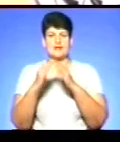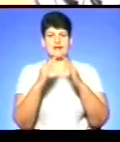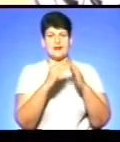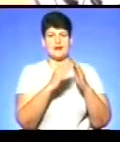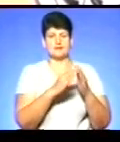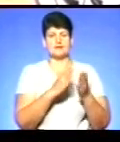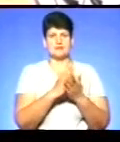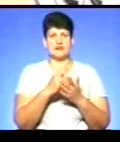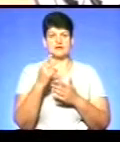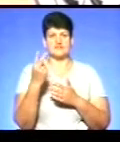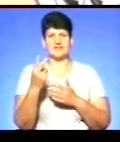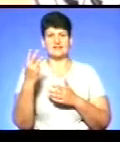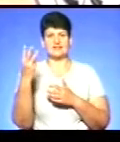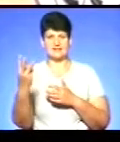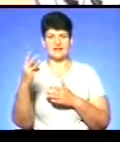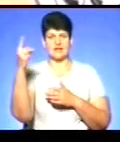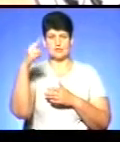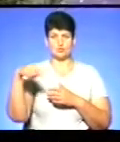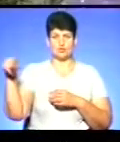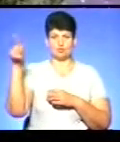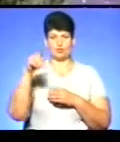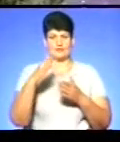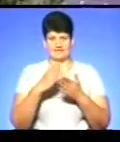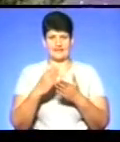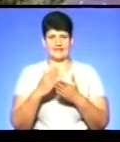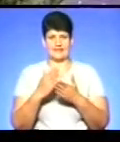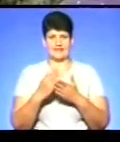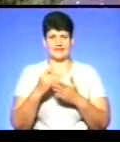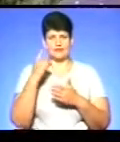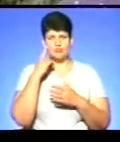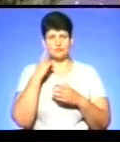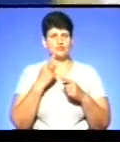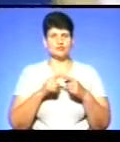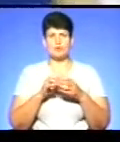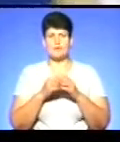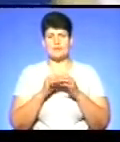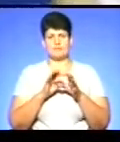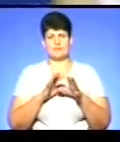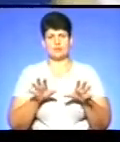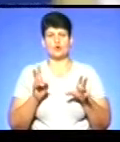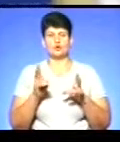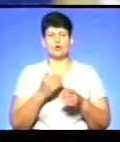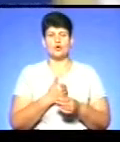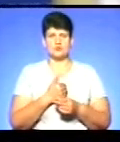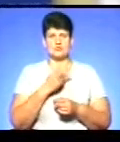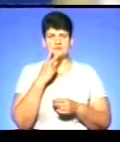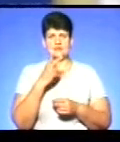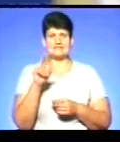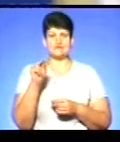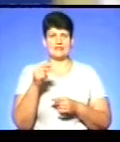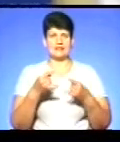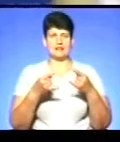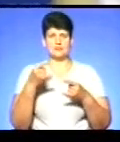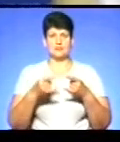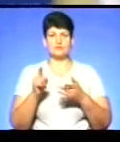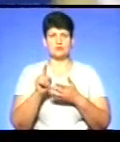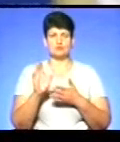одну, а дві, три антени такі є, що я думаю, що з цього не буде ніяка проблема. Хто бажає дивитися цифрове телебачення, буде